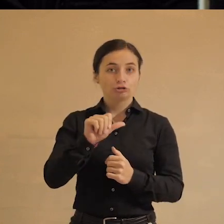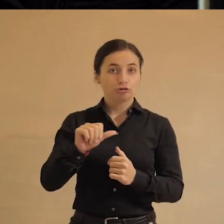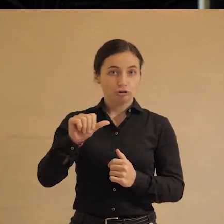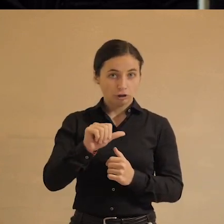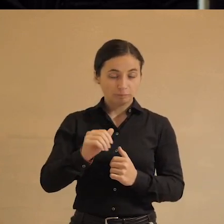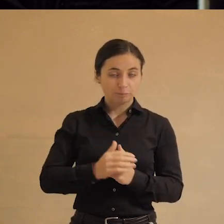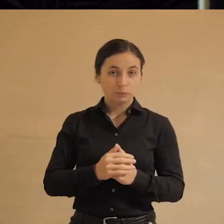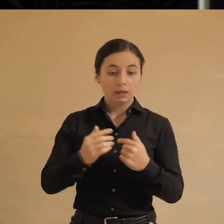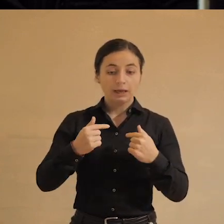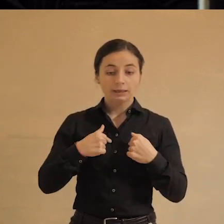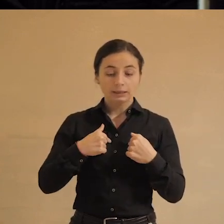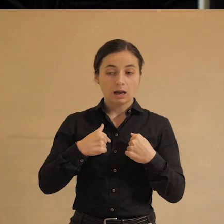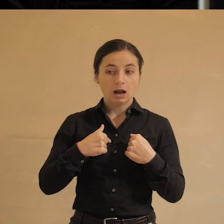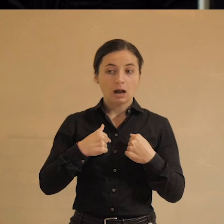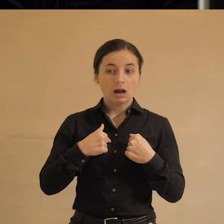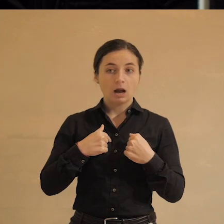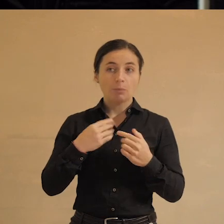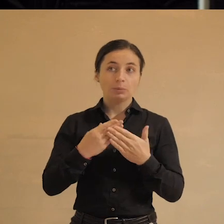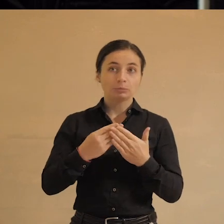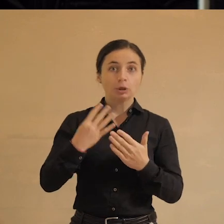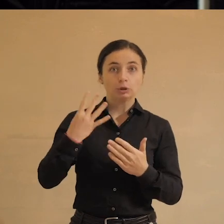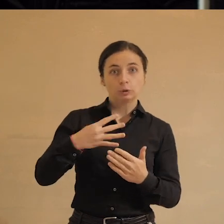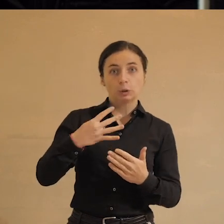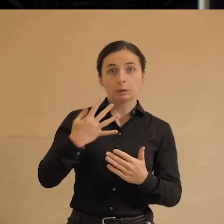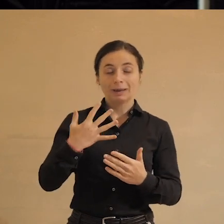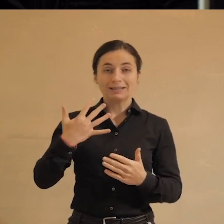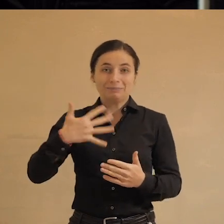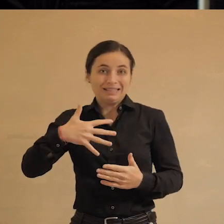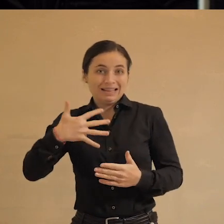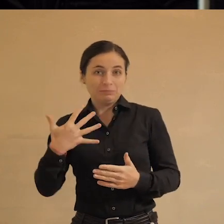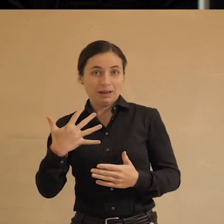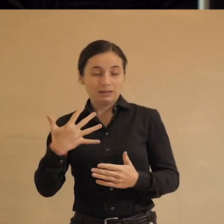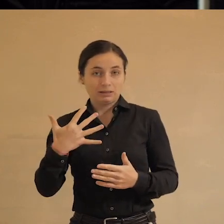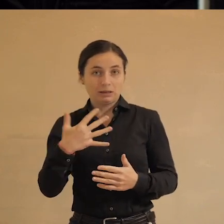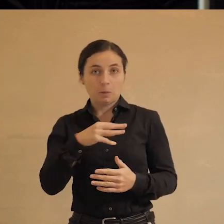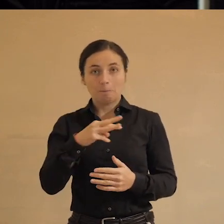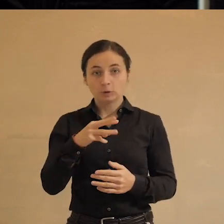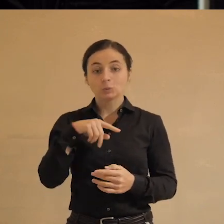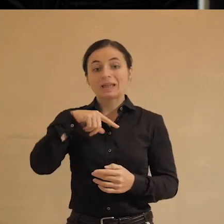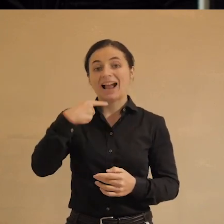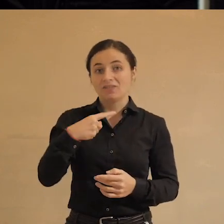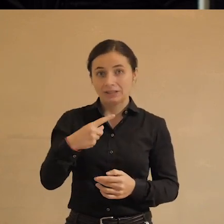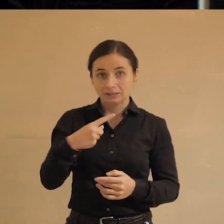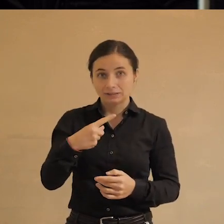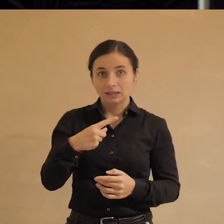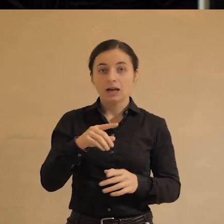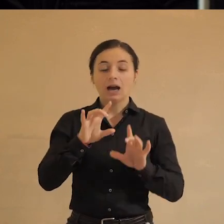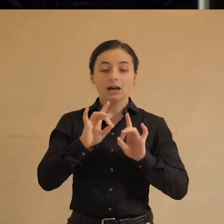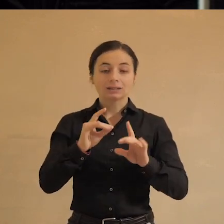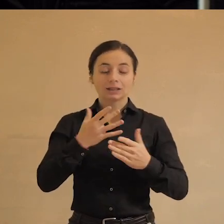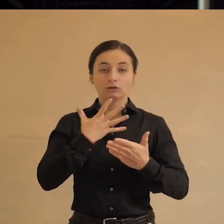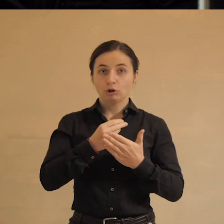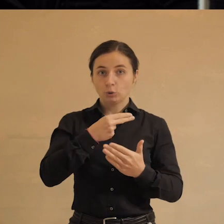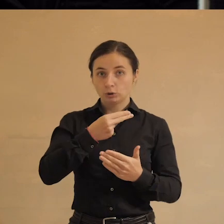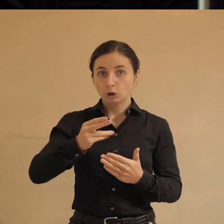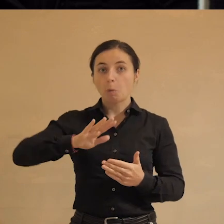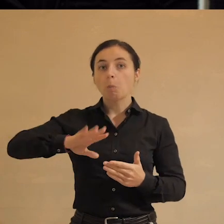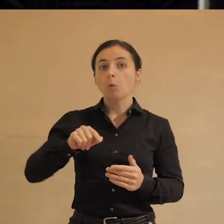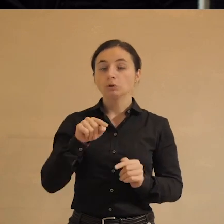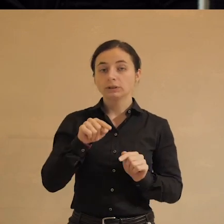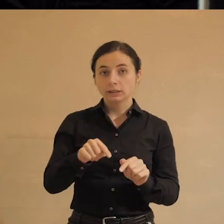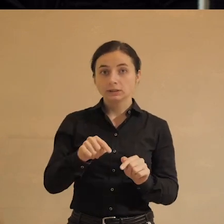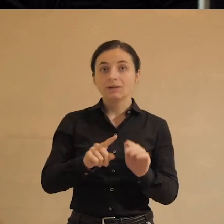Из них, я надеюсь, 45-50-55 минут говорить, раскрыть свою тему, после чего